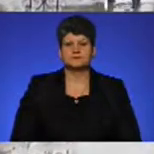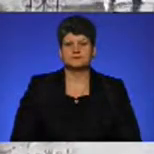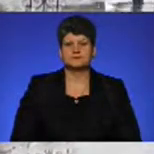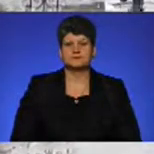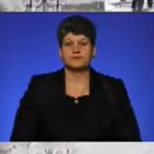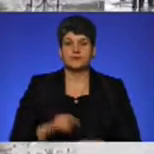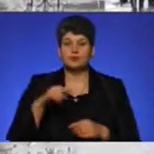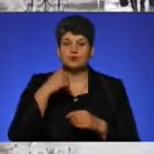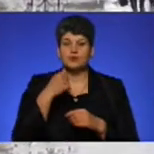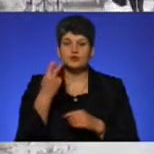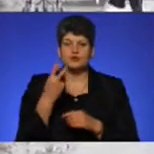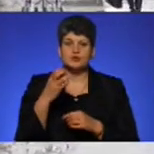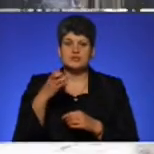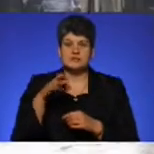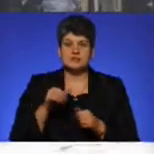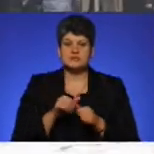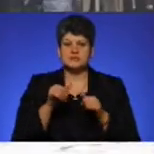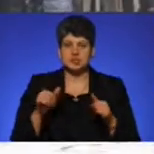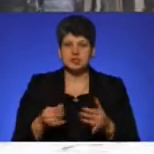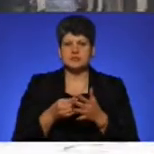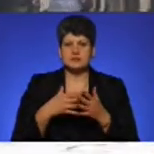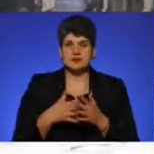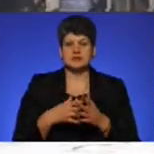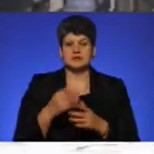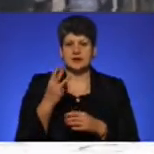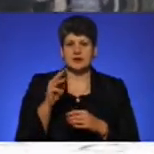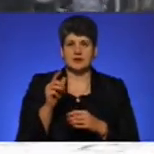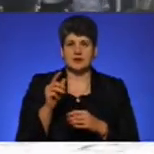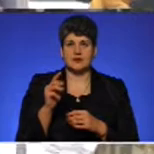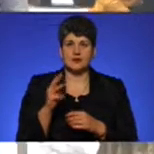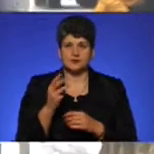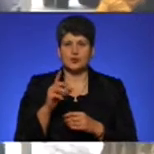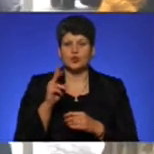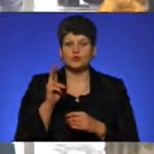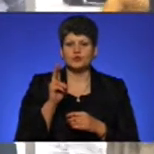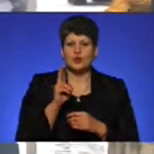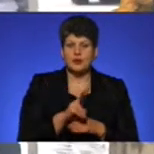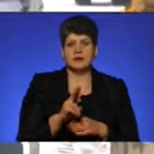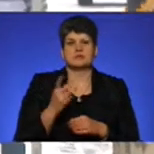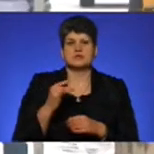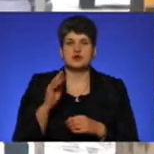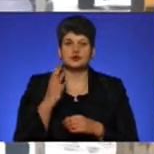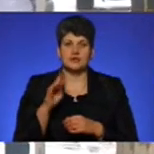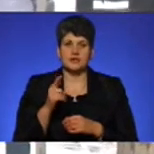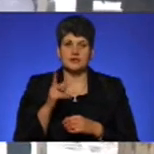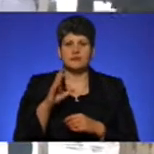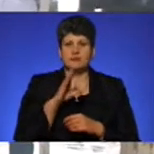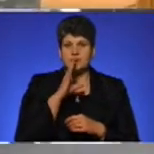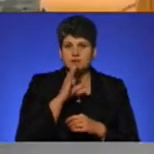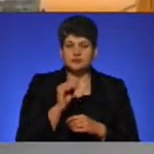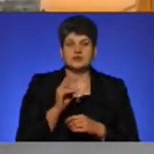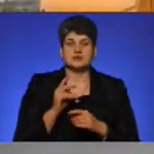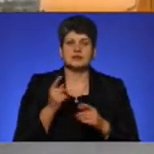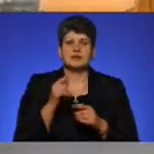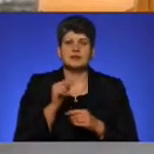Цьогоріч з 2 січня зріз тариф на проїзд 3 гривень у тролейбусі та 4 гривень у маршрутці на 1 гривні дорожче для тих, хто не мав картки тернополянина.